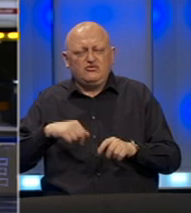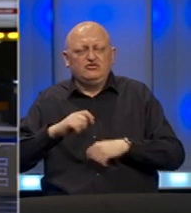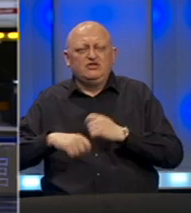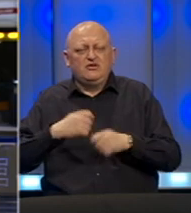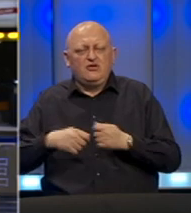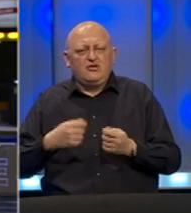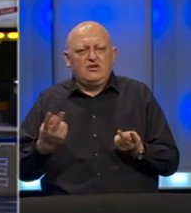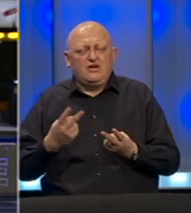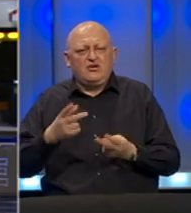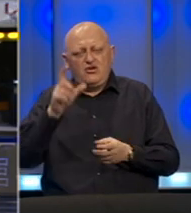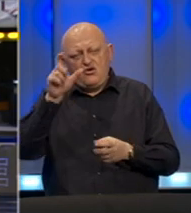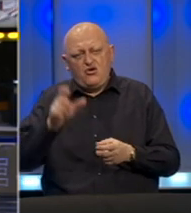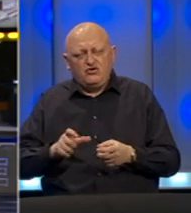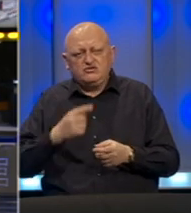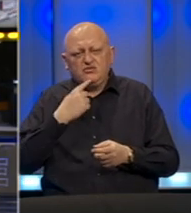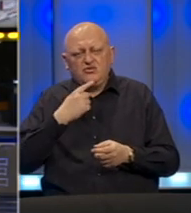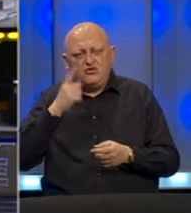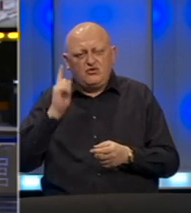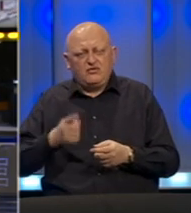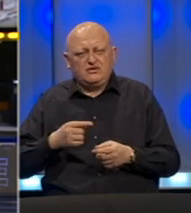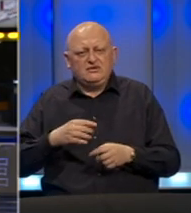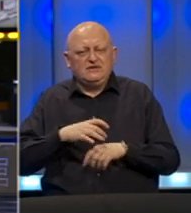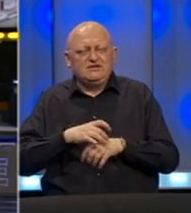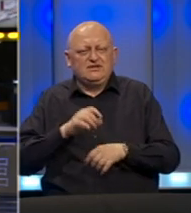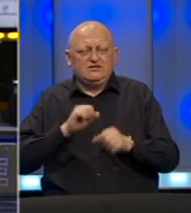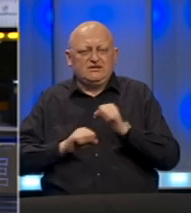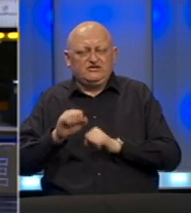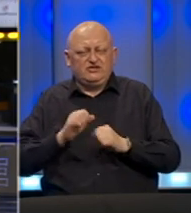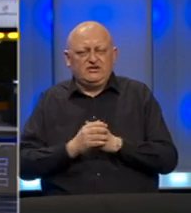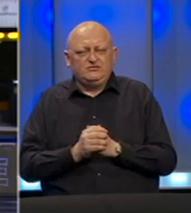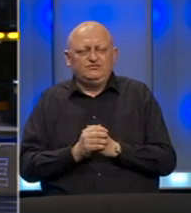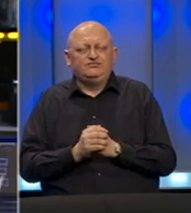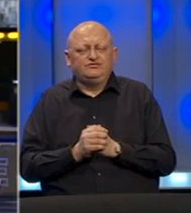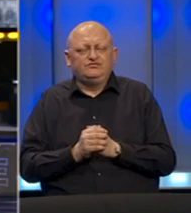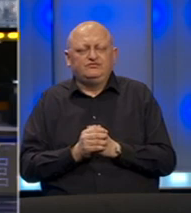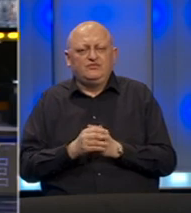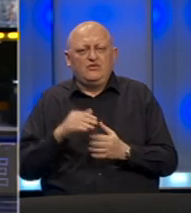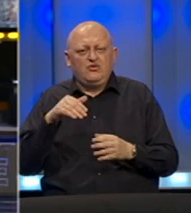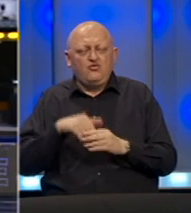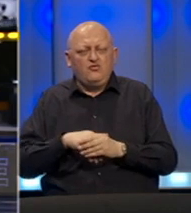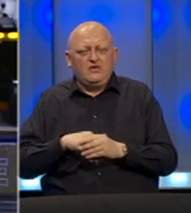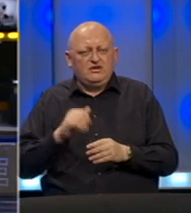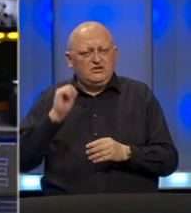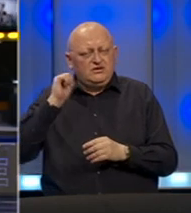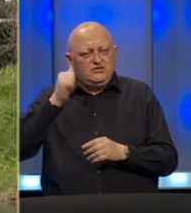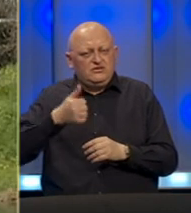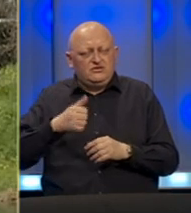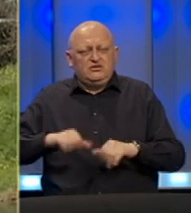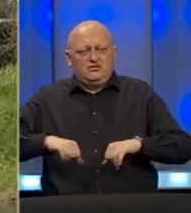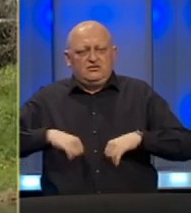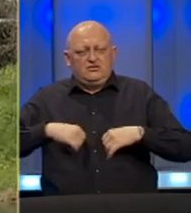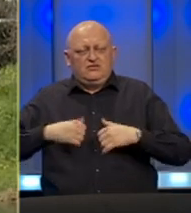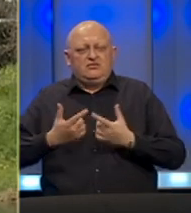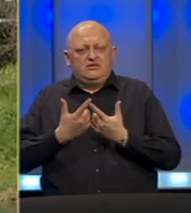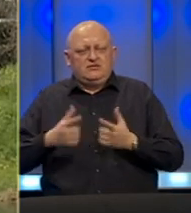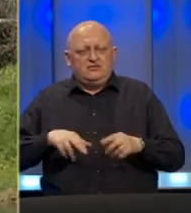poslova kao i osobe kojima je neophodna zdravstvena pomoć. Umjesto sutra, jutro si je